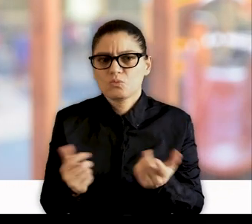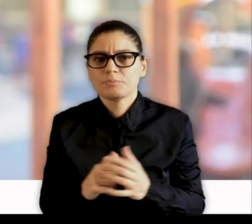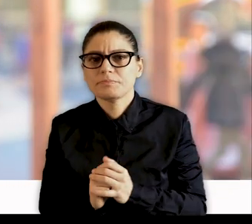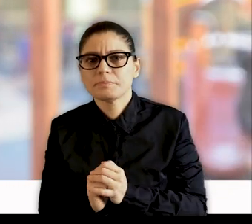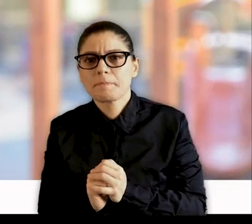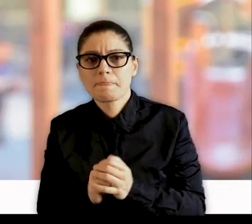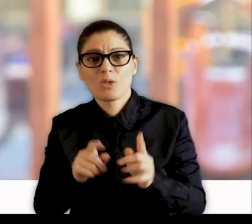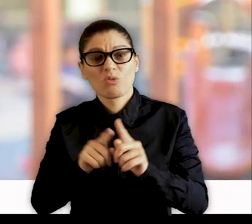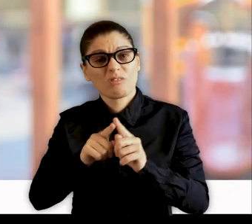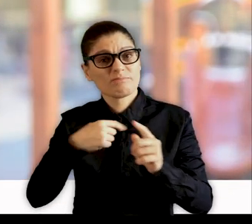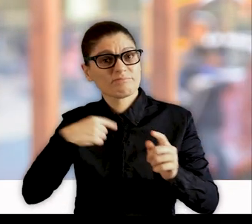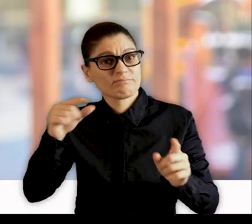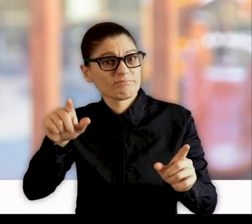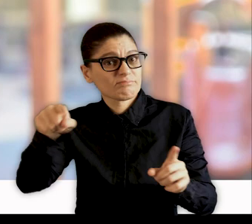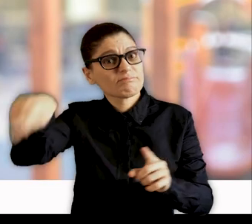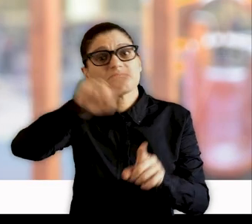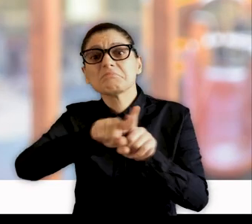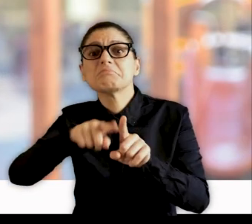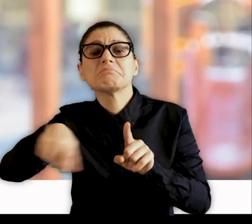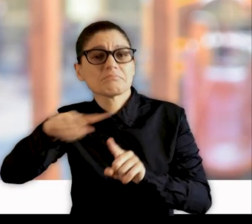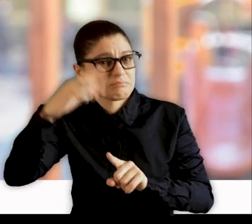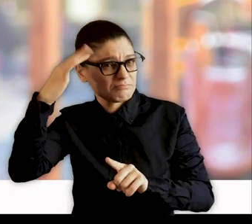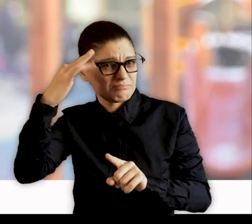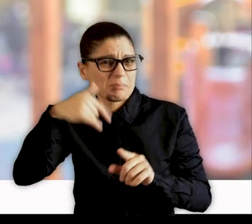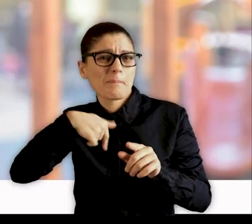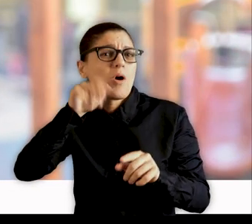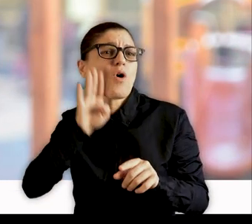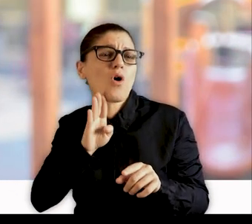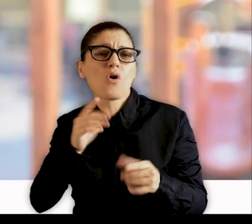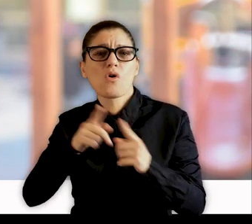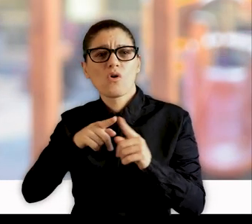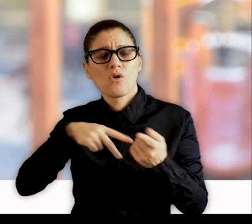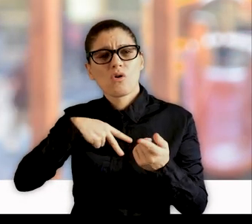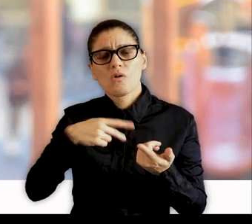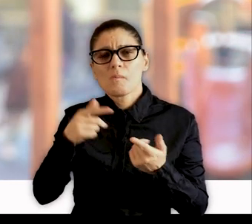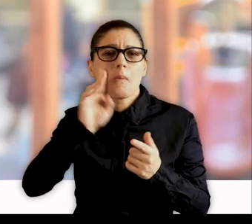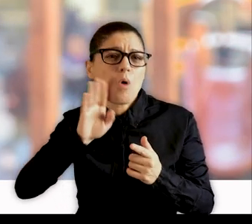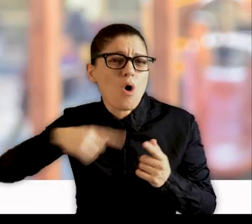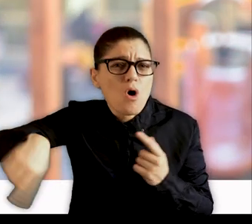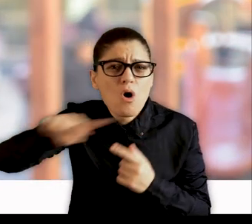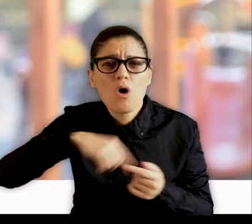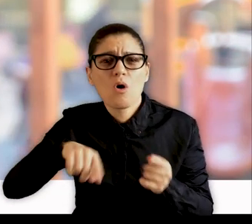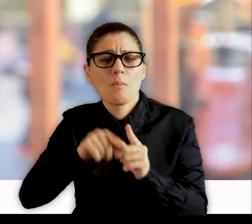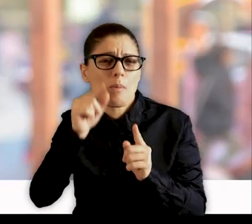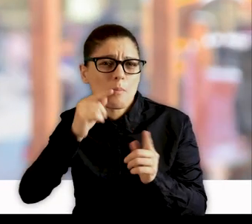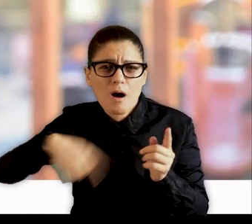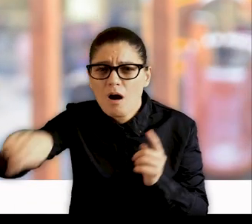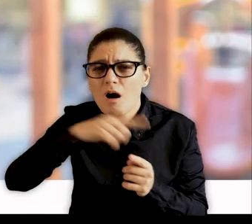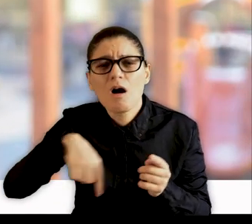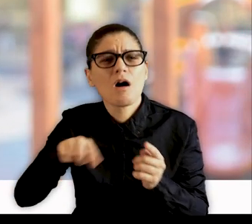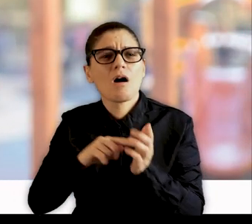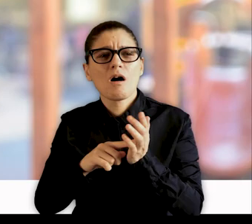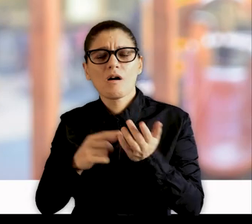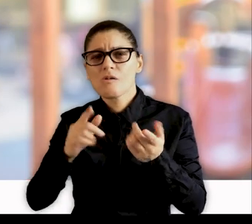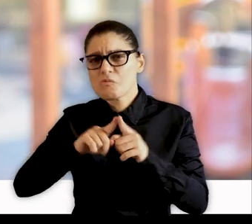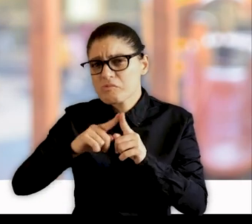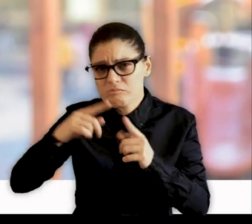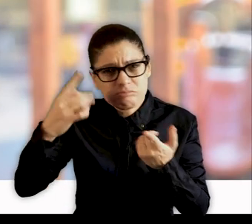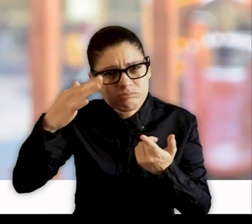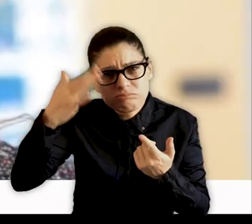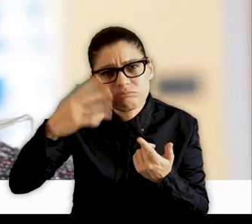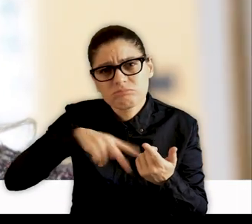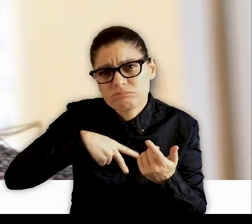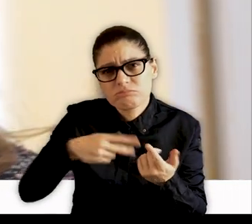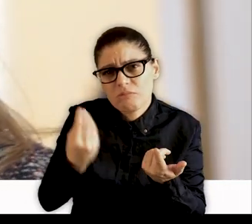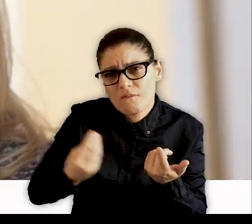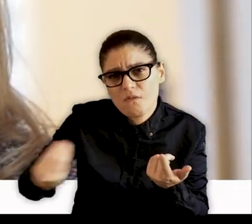Comme vous tous, je me suis inquiétée pour mes parents. Comme toutes les mamans et tous les papas, j'ai été inquiète pour nos enfants.